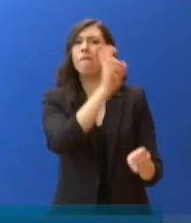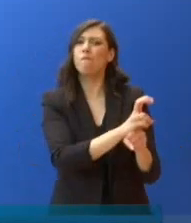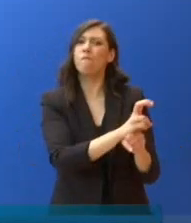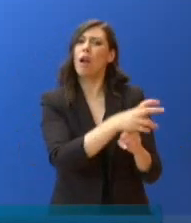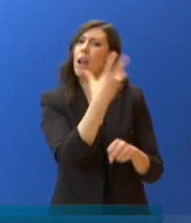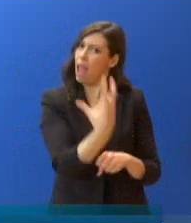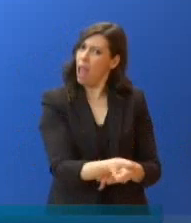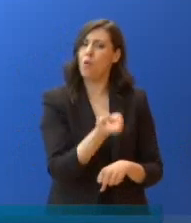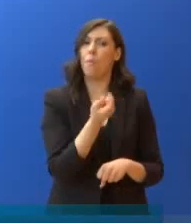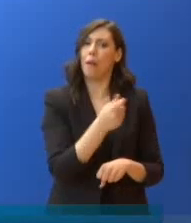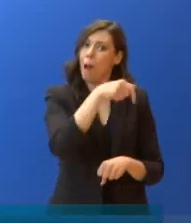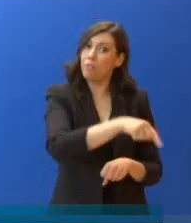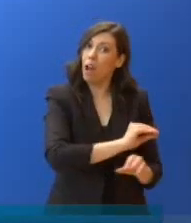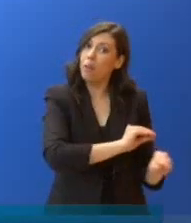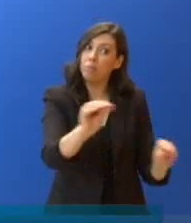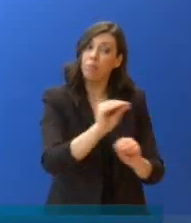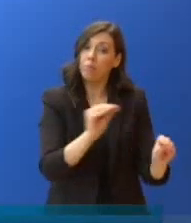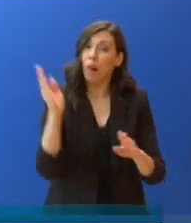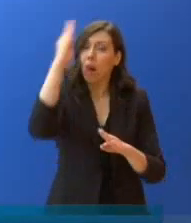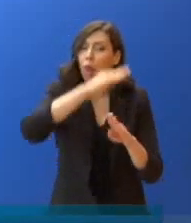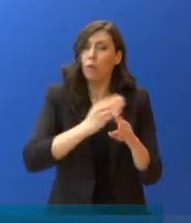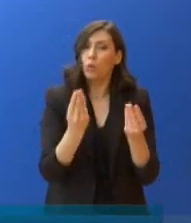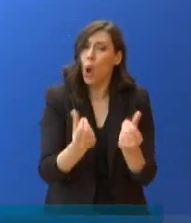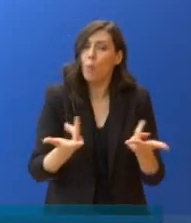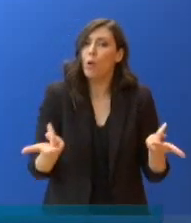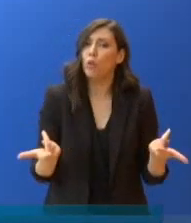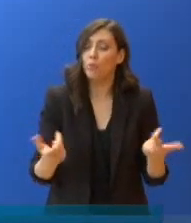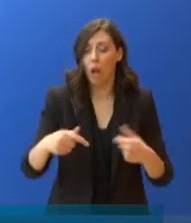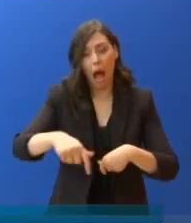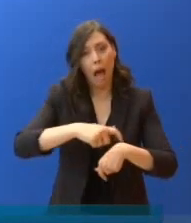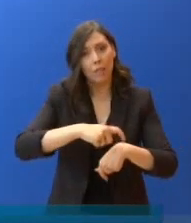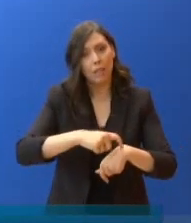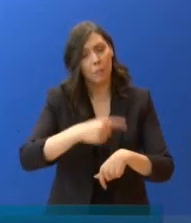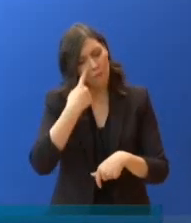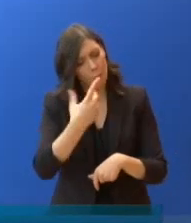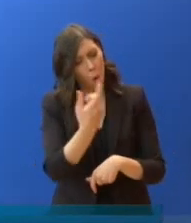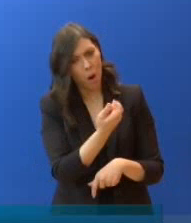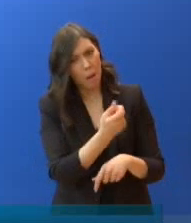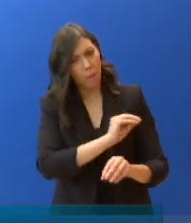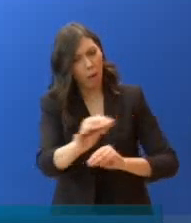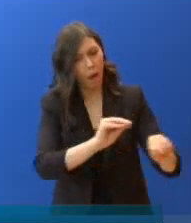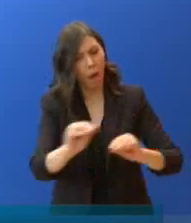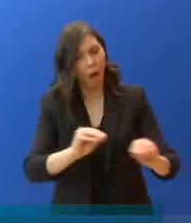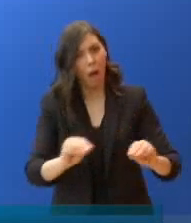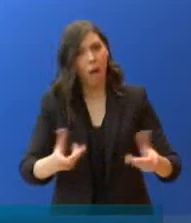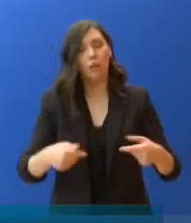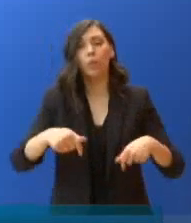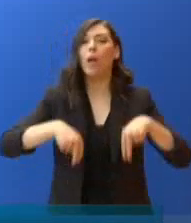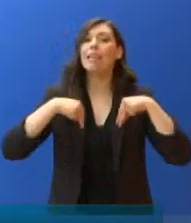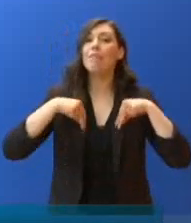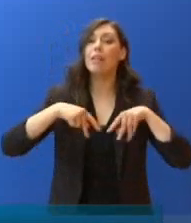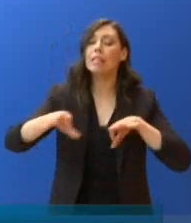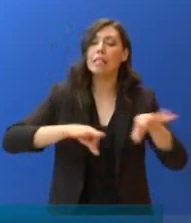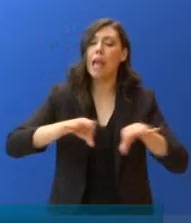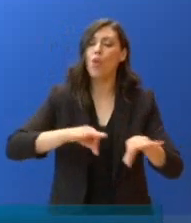αποφεύγοντας παράλληλα τις επίσημες ανακοινώσεις για το γεγονός ότι ήδη χρησιμοποιούνται οι σχετικοί πόροι. Ποιος είναι ο σχεδιασμός και οι προτεραιότητες της κυβέρνησης για